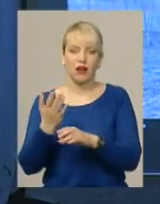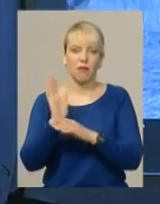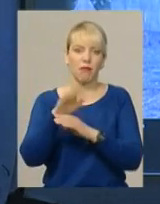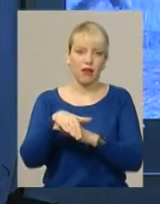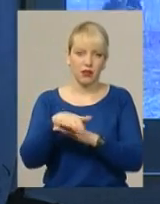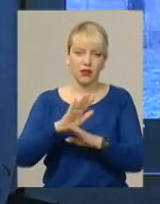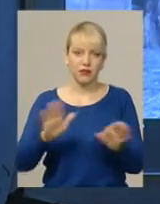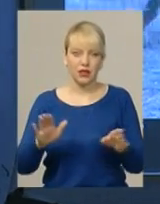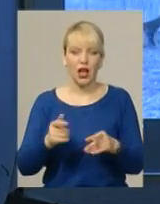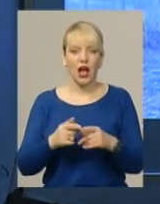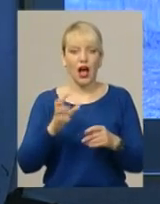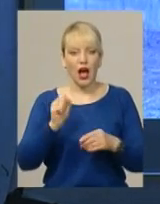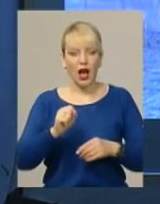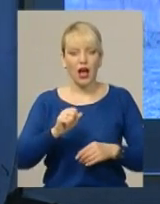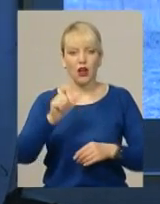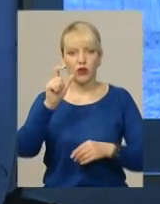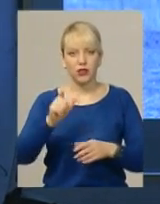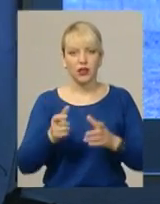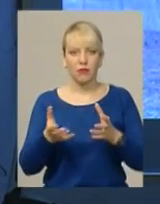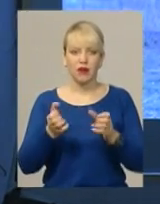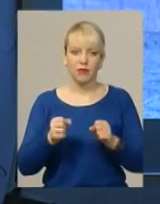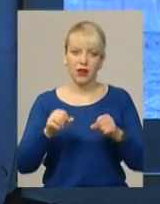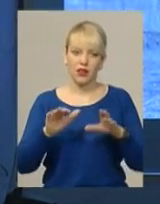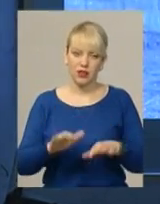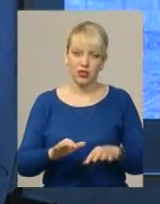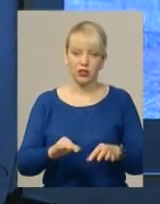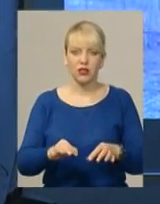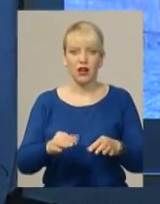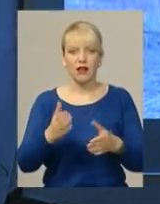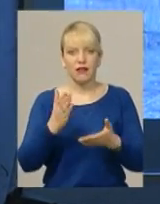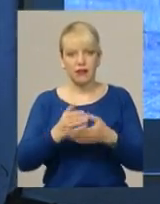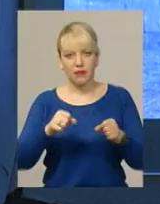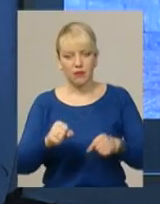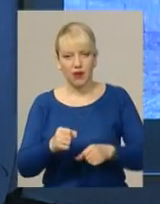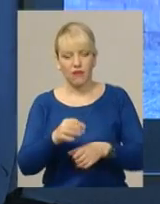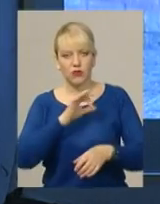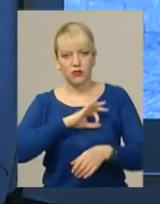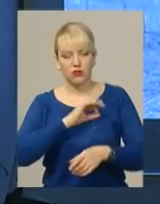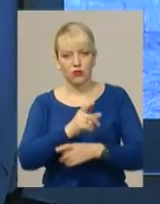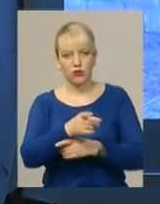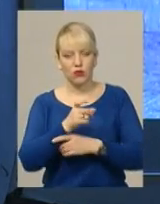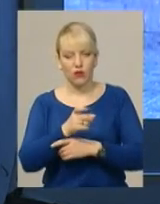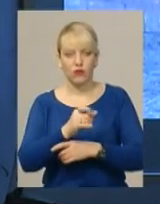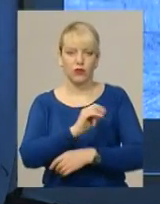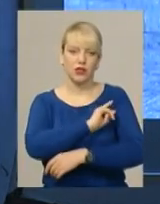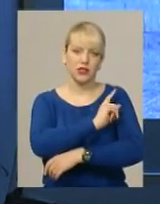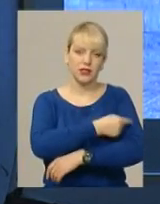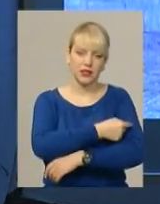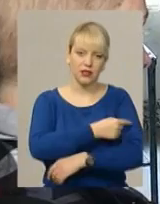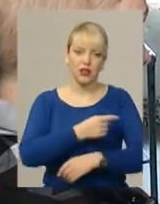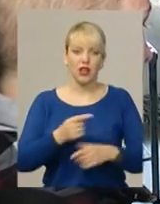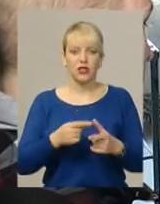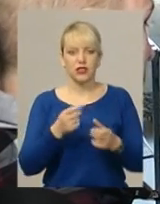безпосередньо прикордонник приймає рішення стосовно правомірності, застосування зброї, физичної сили або спеціальних